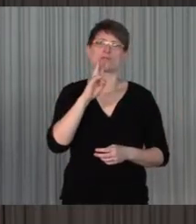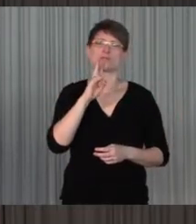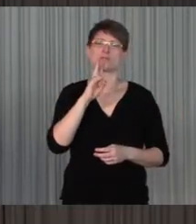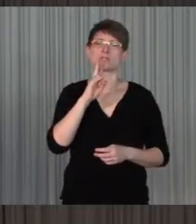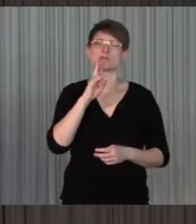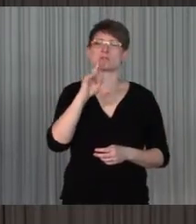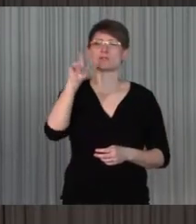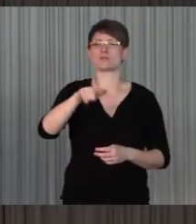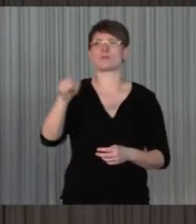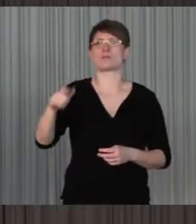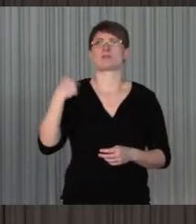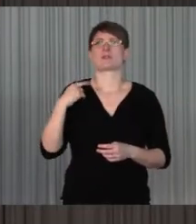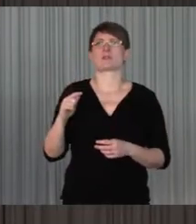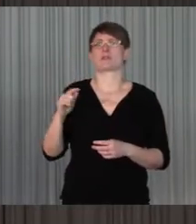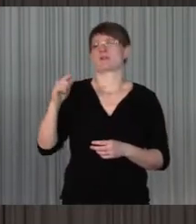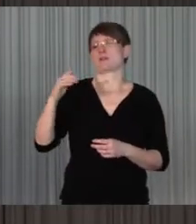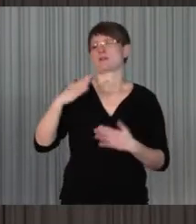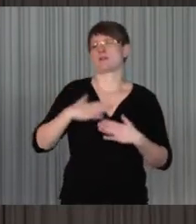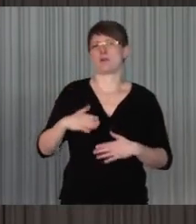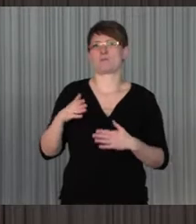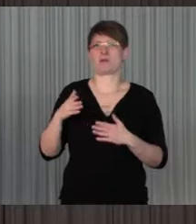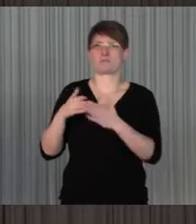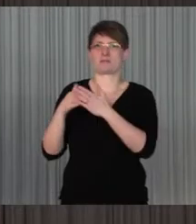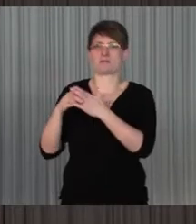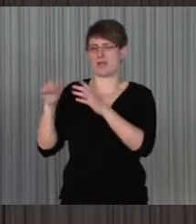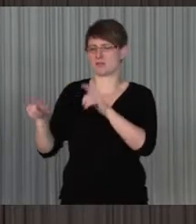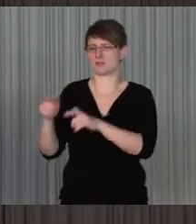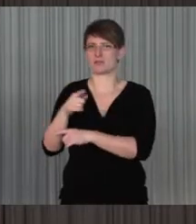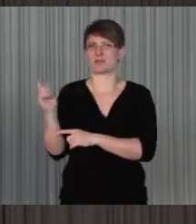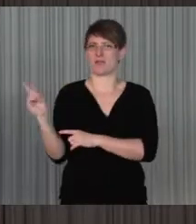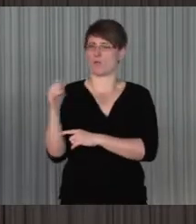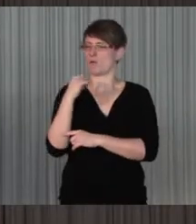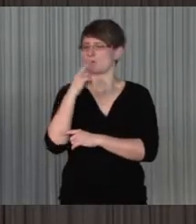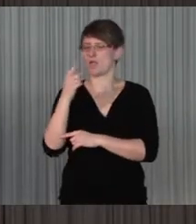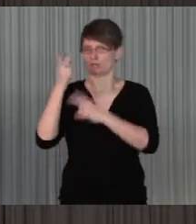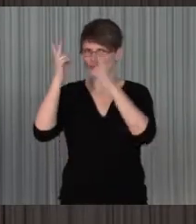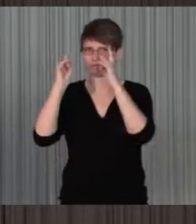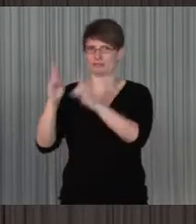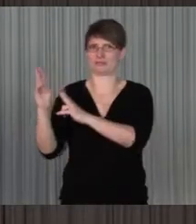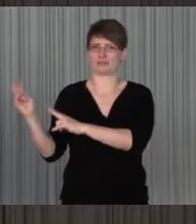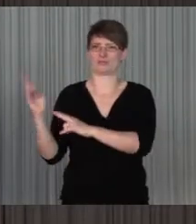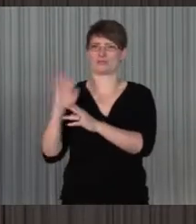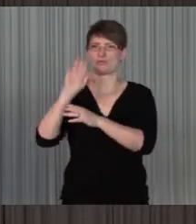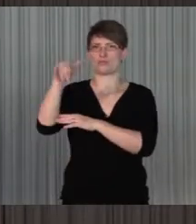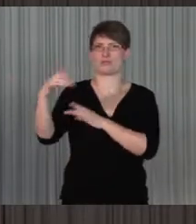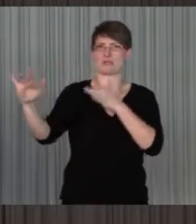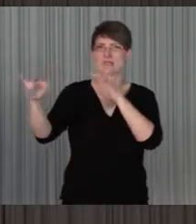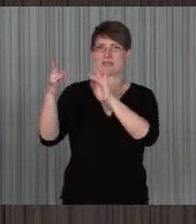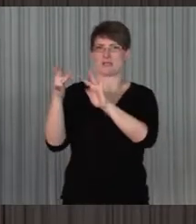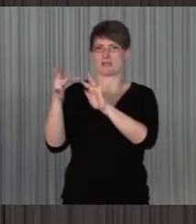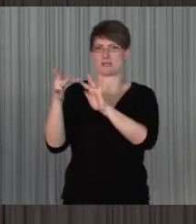motorischen Einschränkungen stimmen auch sehr stark der Aussage zu, dass man über das Internet